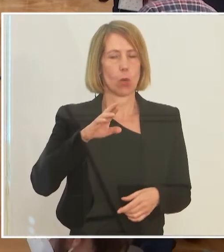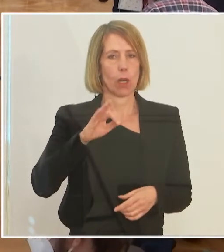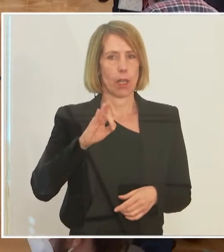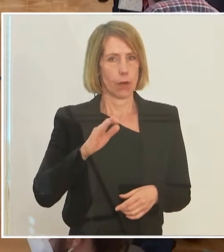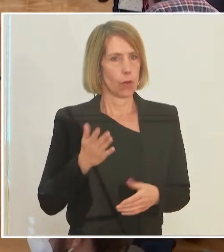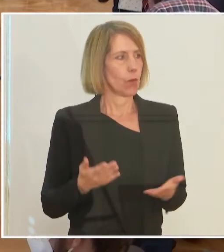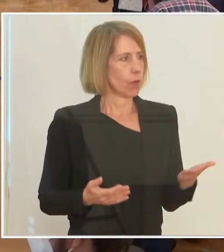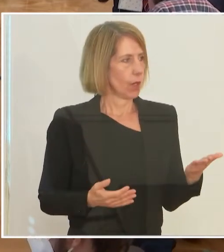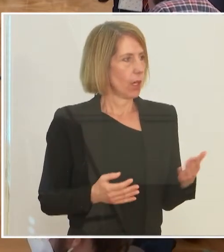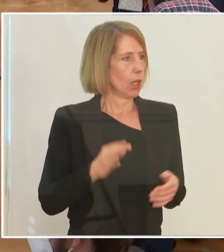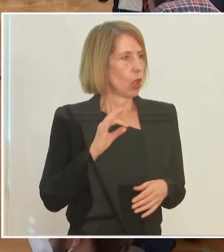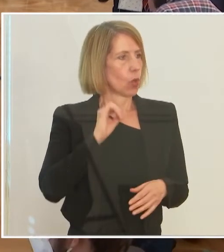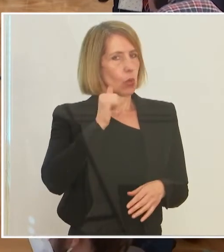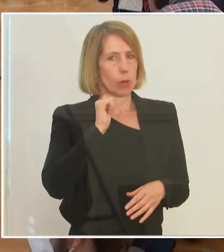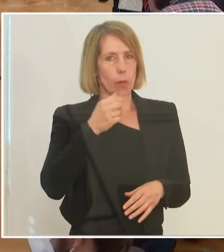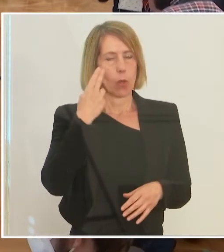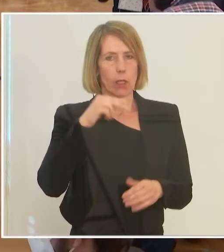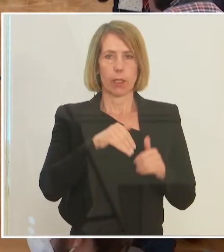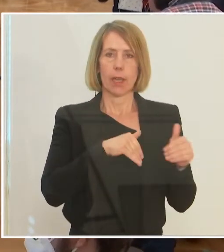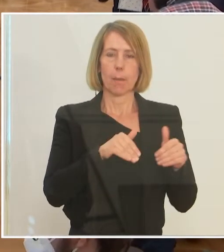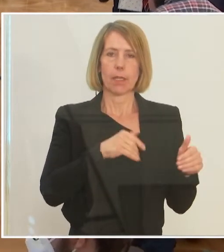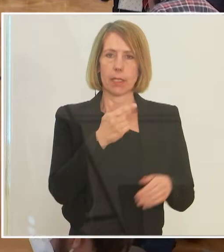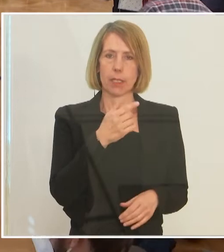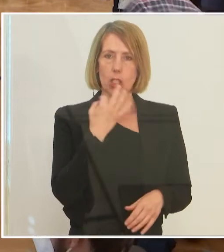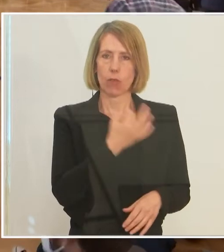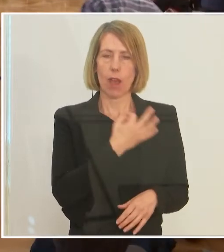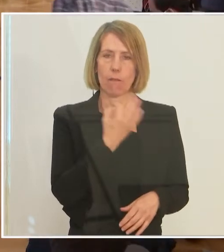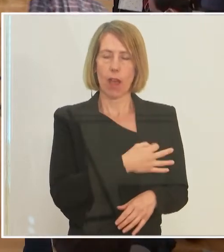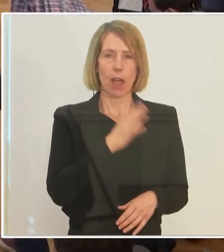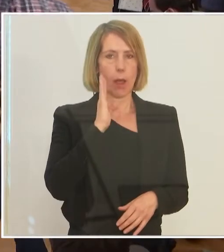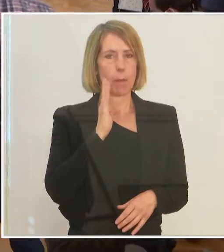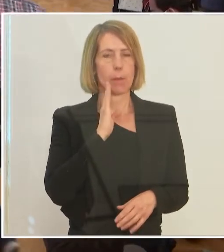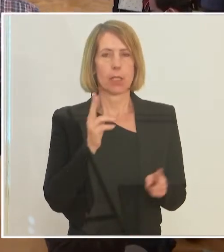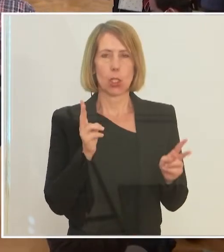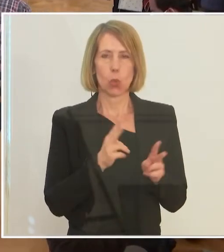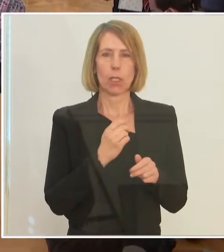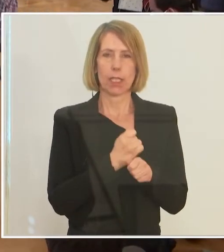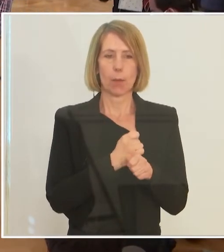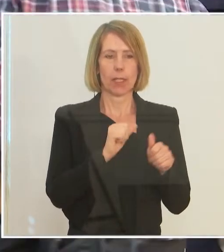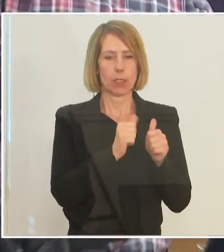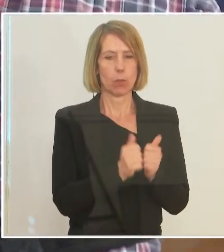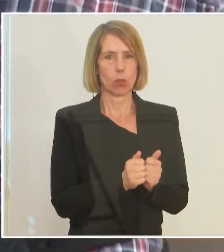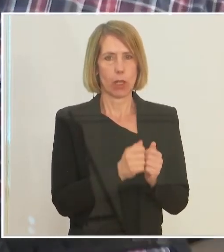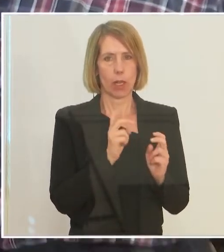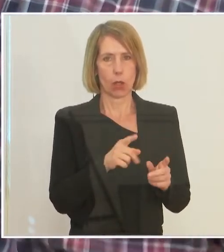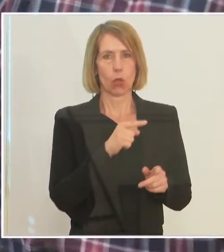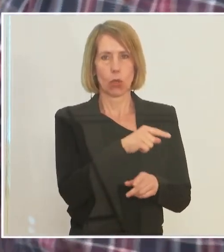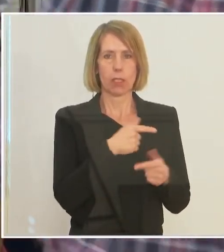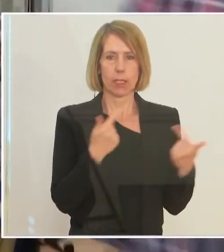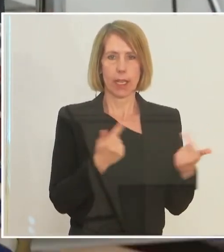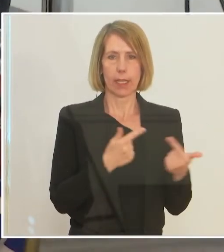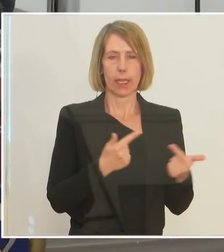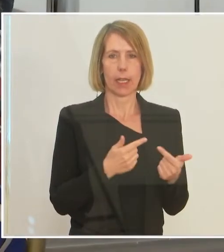Guten Morgen. Zwei Fragen bitte, Herr Minister. Können Sie noch ein bisschen detailliert zu diesem Kurzarbeitsmodell sagen, welchen dieser Punkte